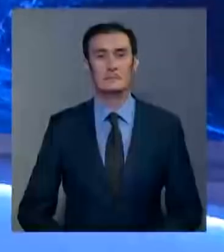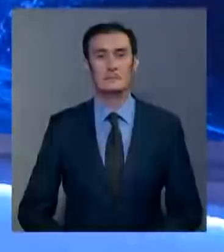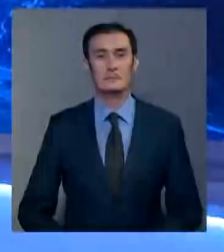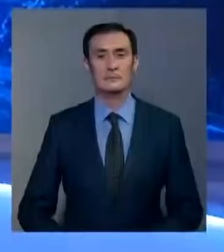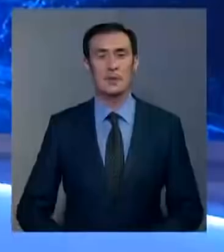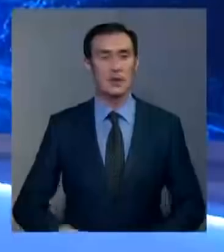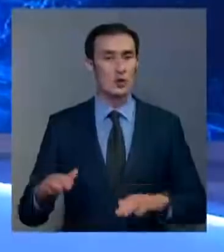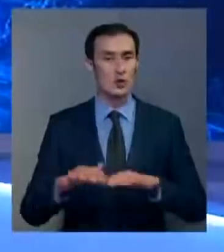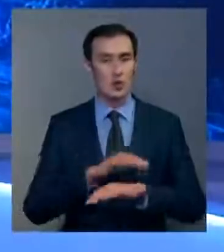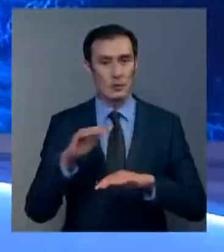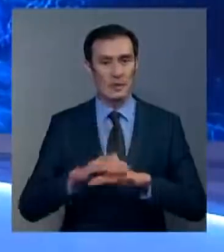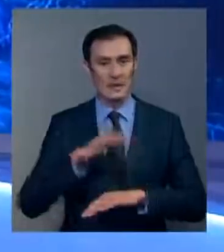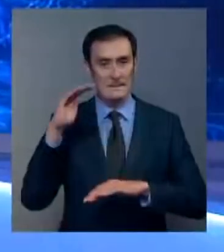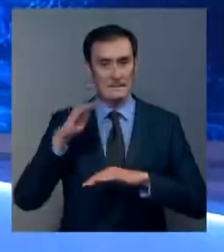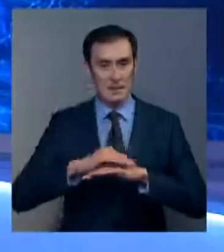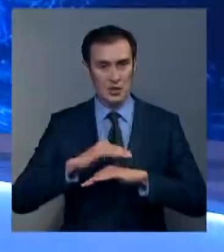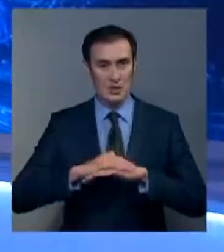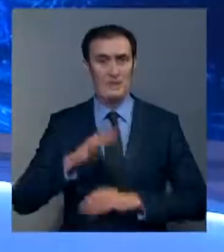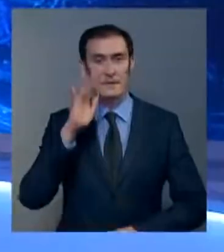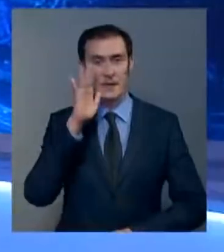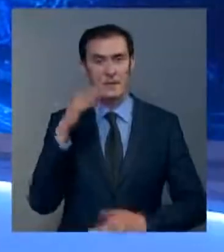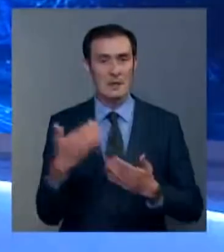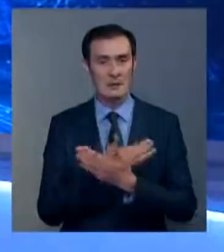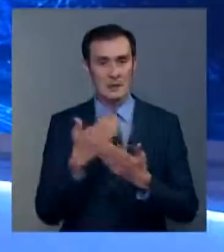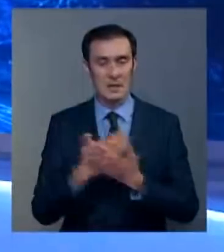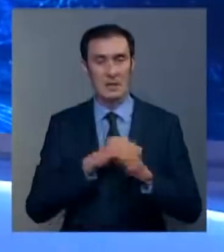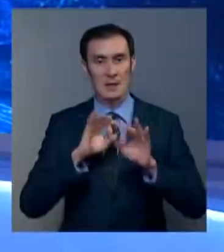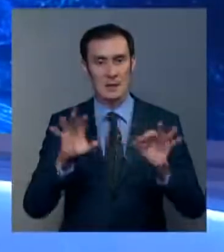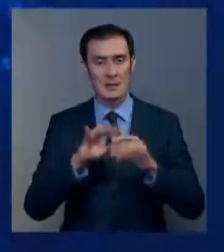18 часов столицы в студии Альбек Абдилов. Добрый вечер.